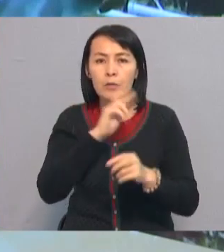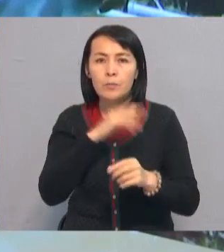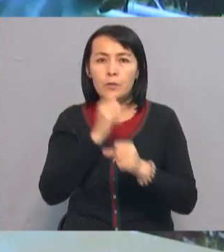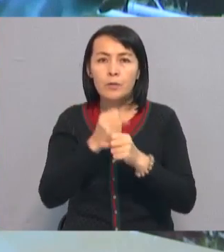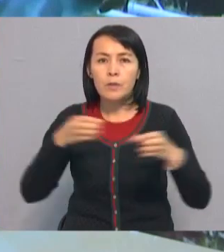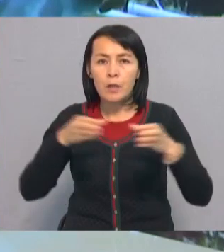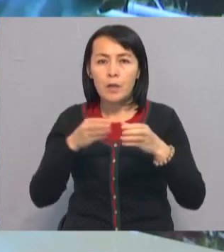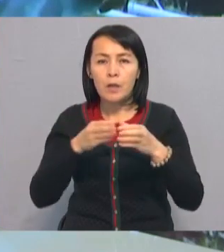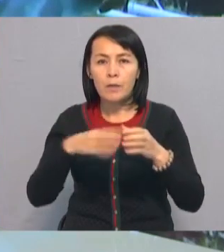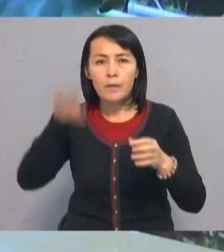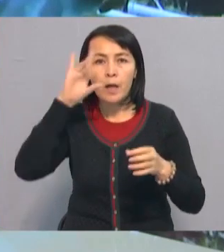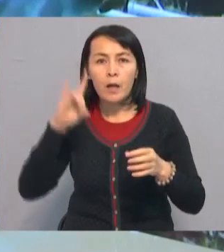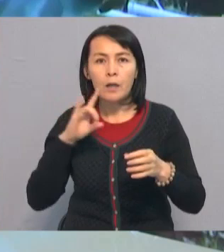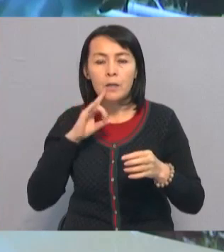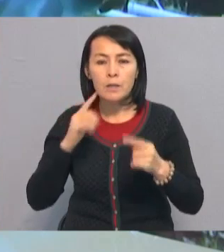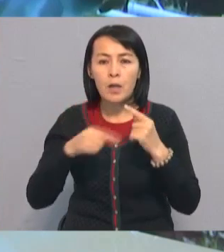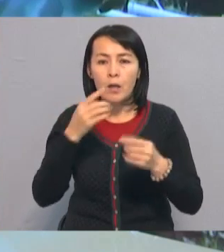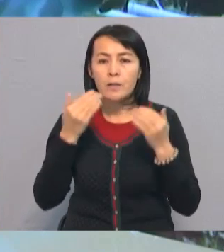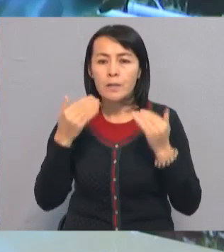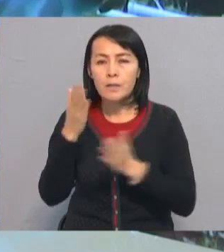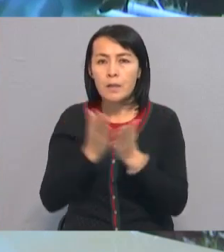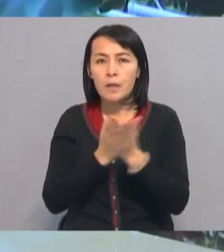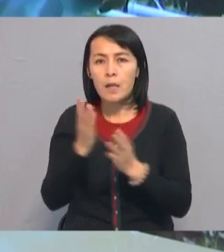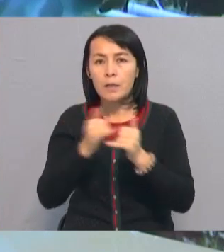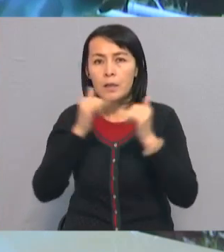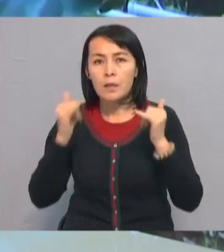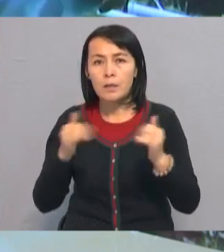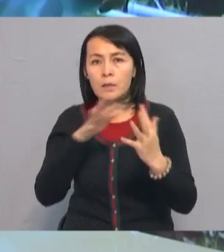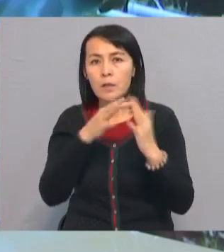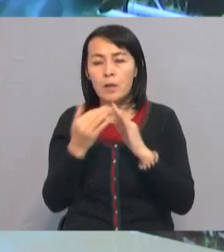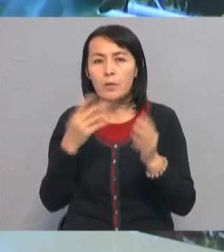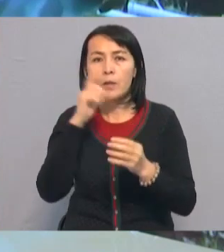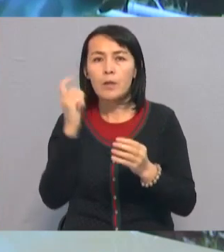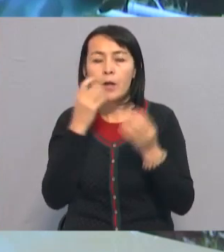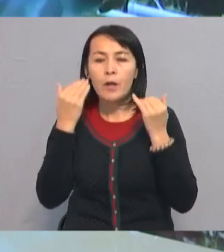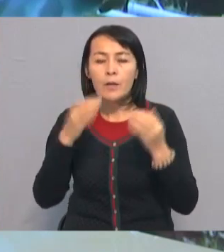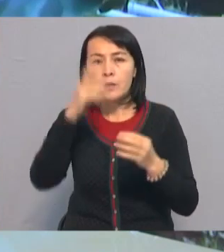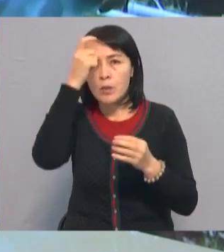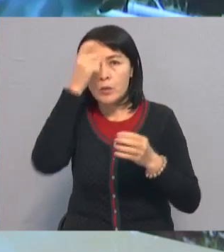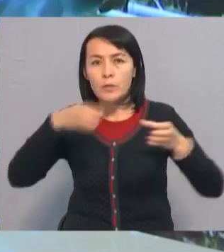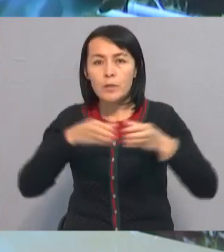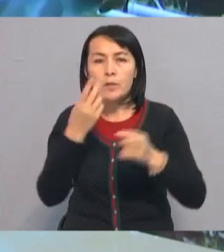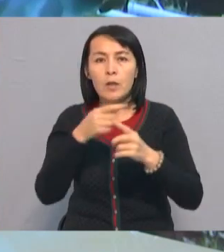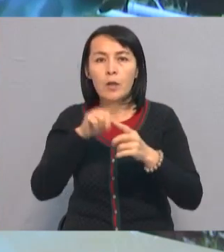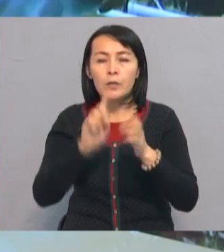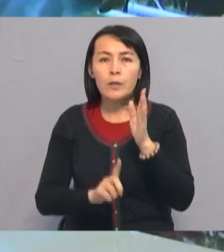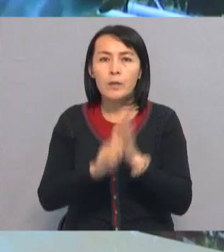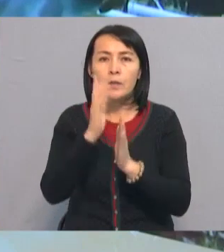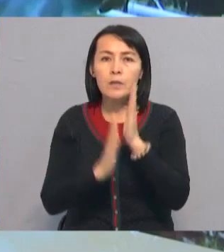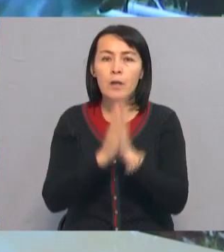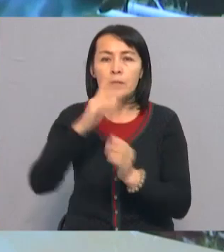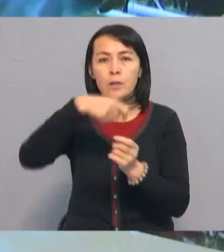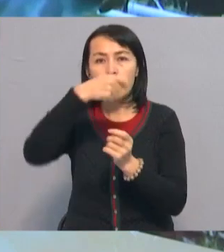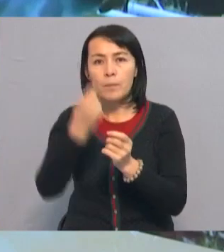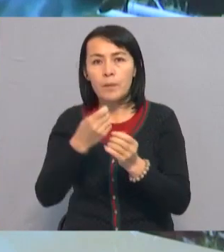компании Генгрупп Казахстана и обсудил с ними направление развития агросектора в регионе. Турецкая компания, которая взялась за выращивание